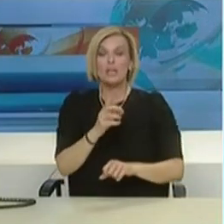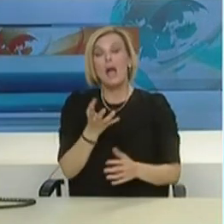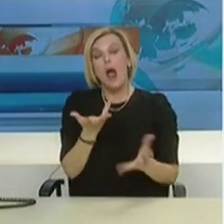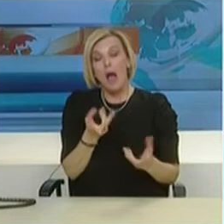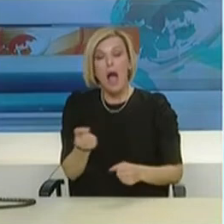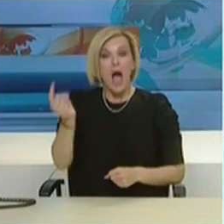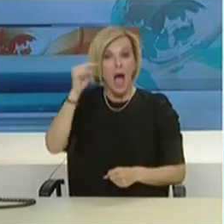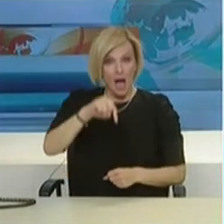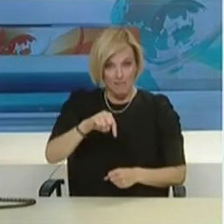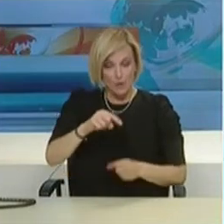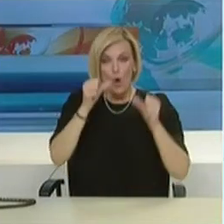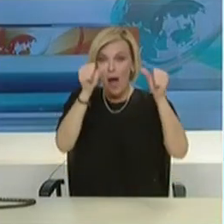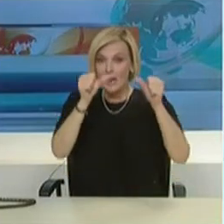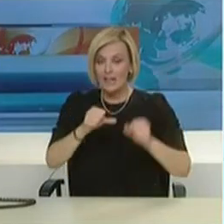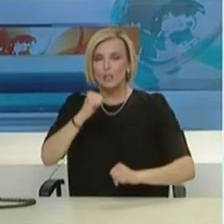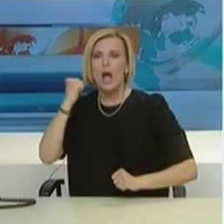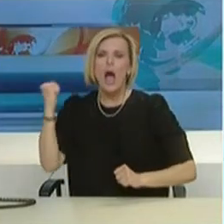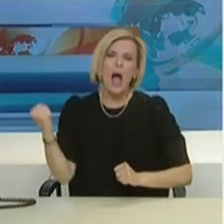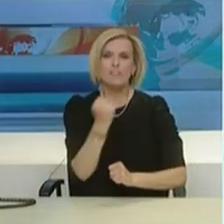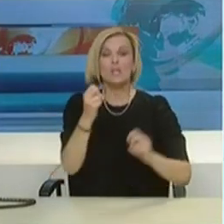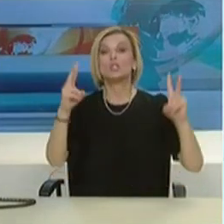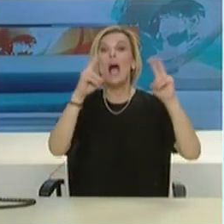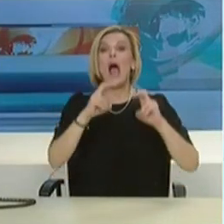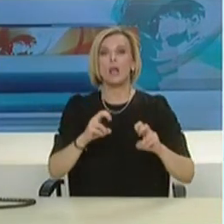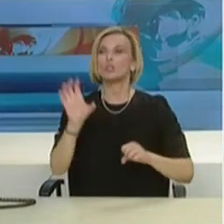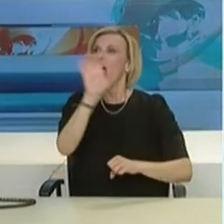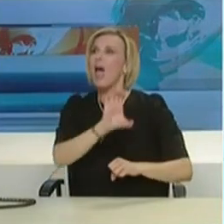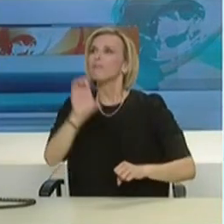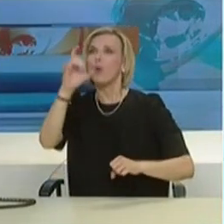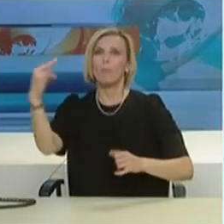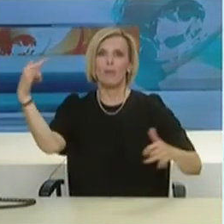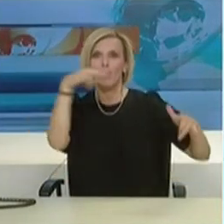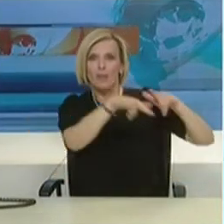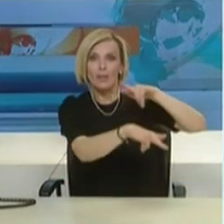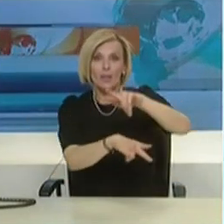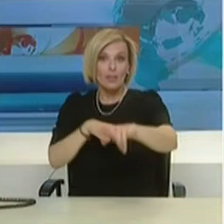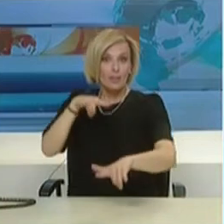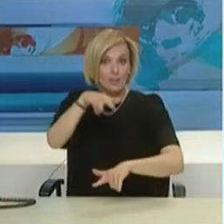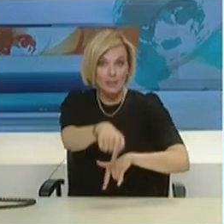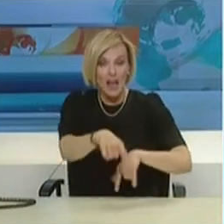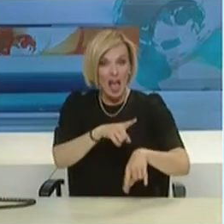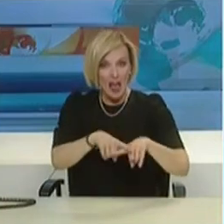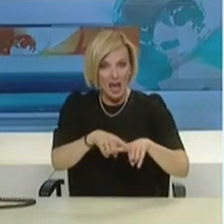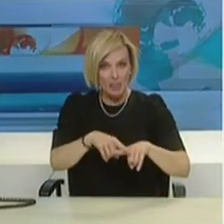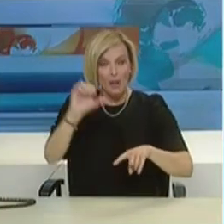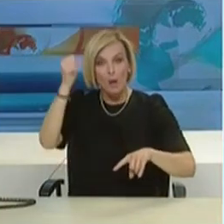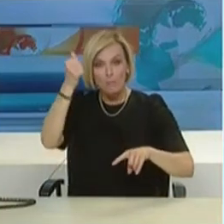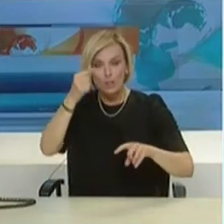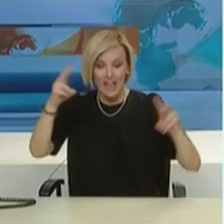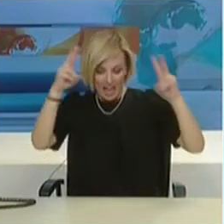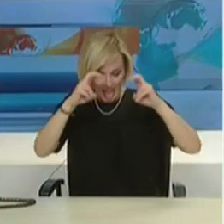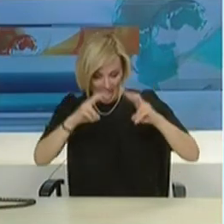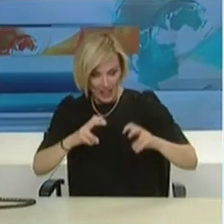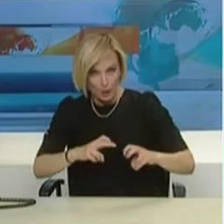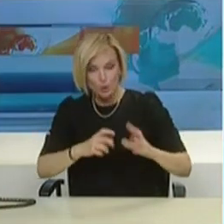αυστηρότατος έλεγχος διότι όλοι όσοι έρχονται στην χώρα μας αεροπορικώς θα συμπληρώνουν μια πολύ συγκεκριμένη φόρμα όπως τη